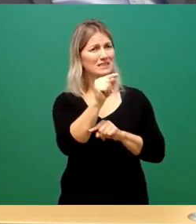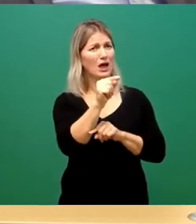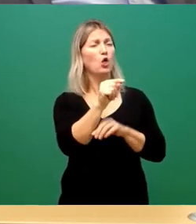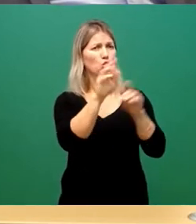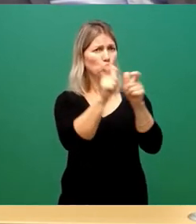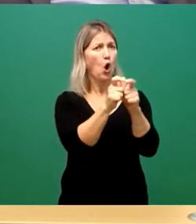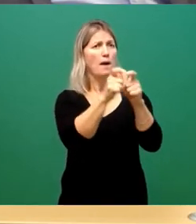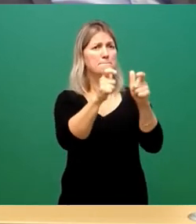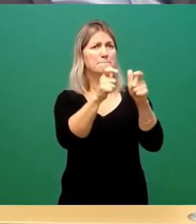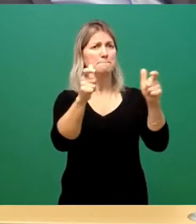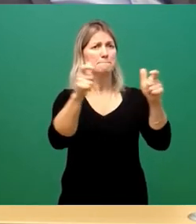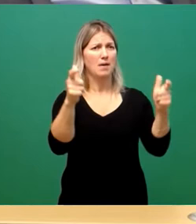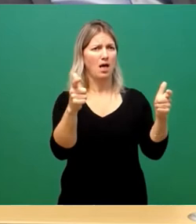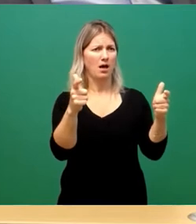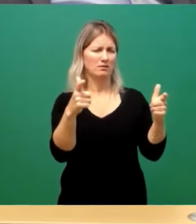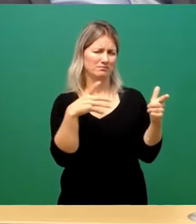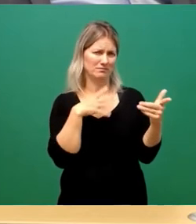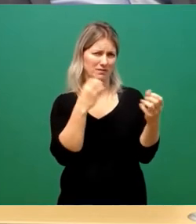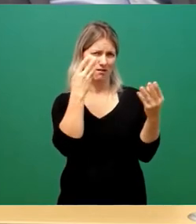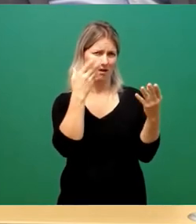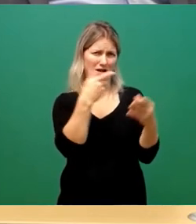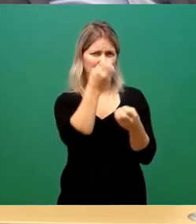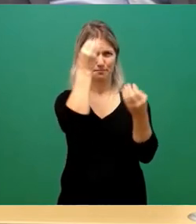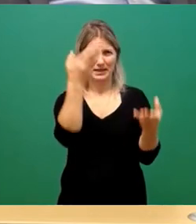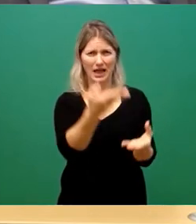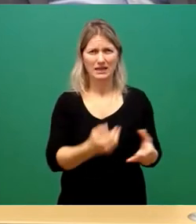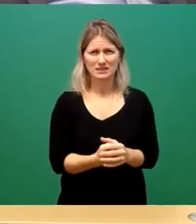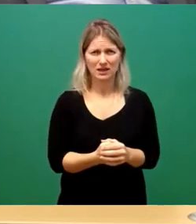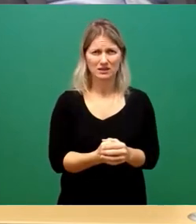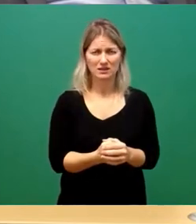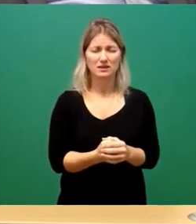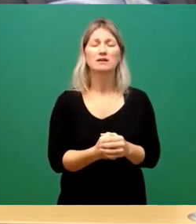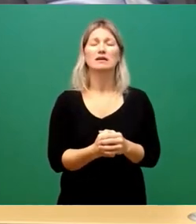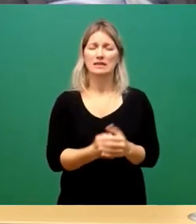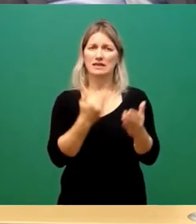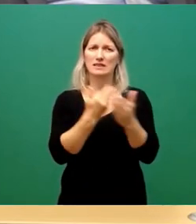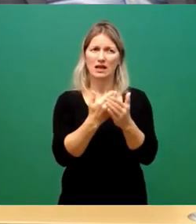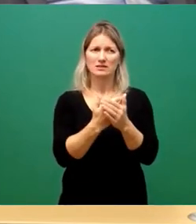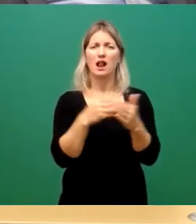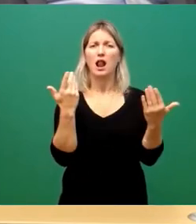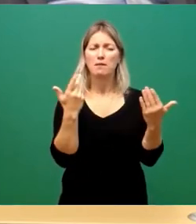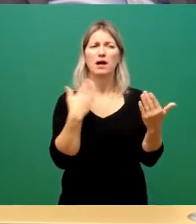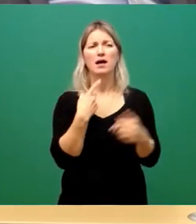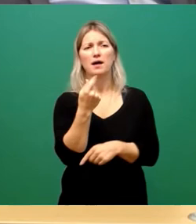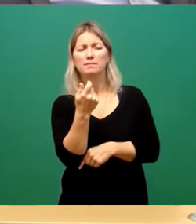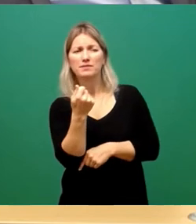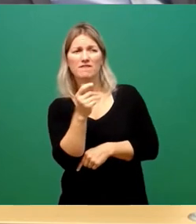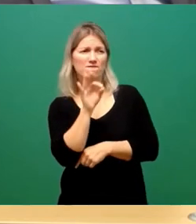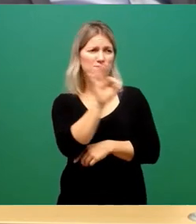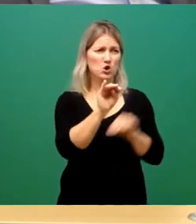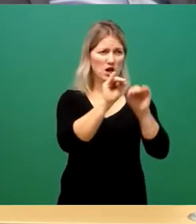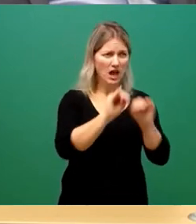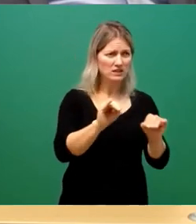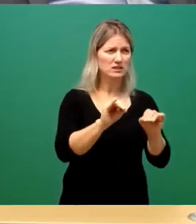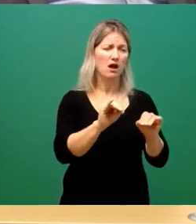und dafür entsprechend finanzielle Mittel dafür aufwenden zu müssen. Er hat aber auch gesagt,